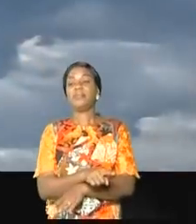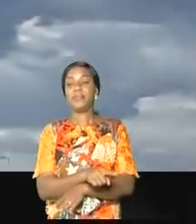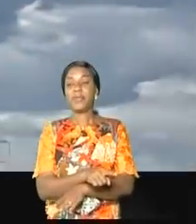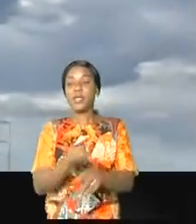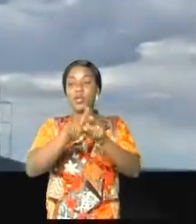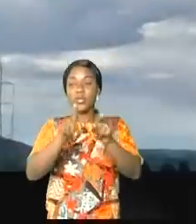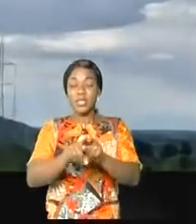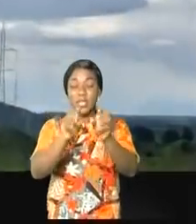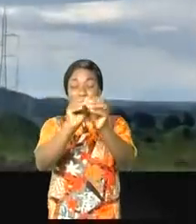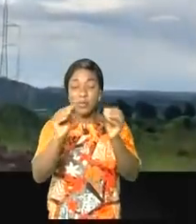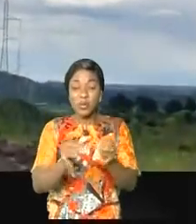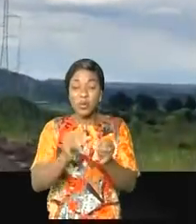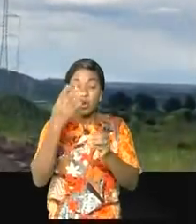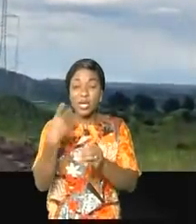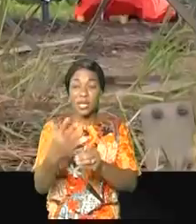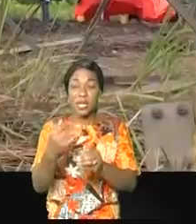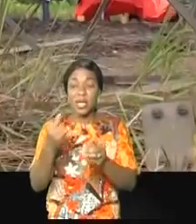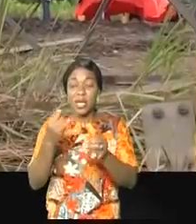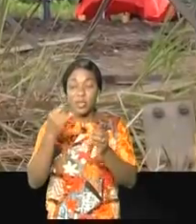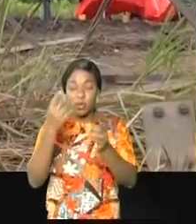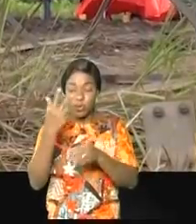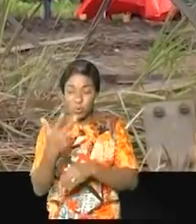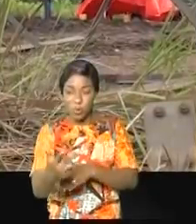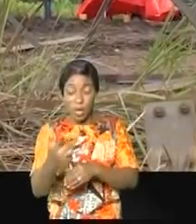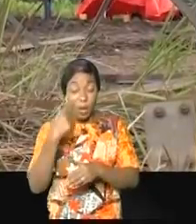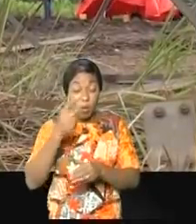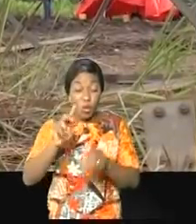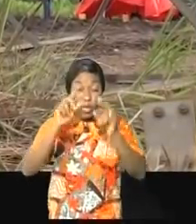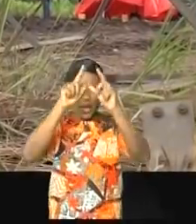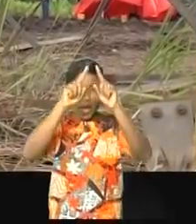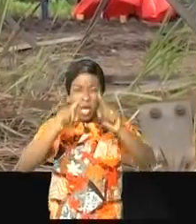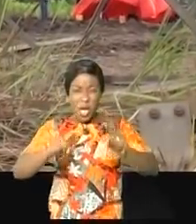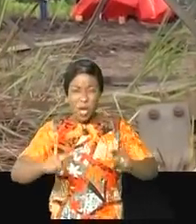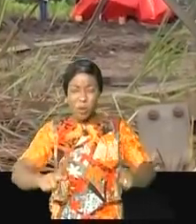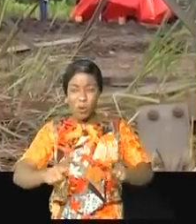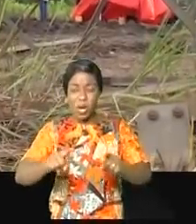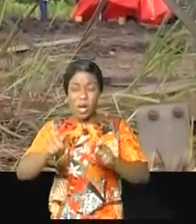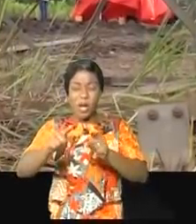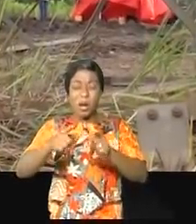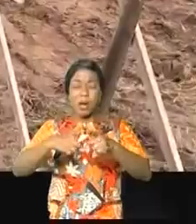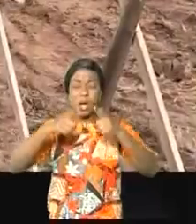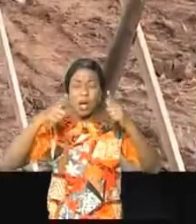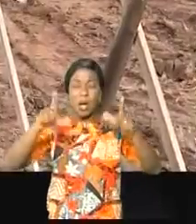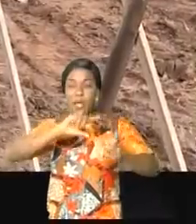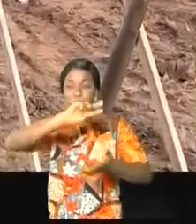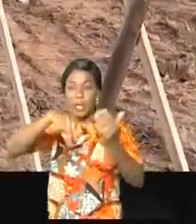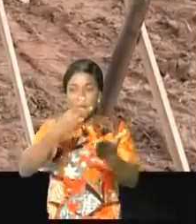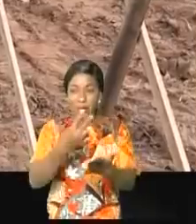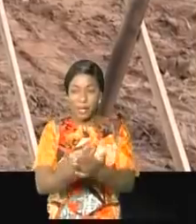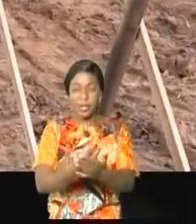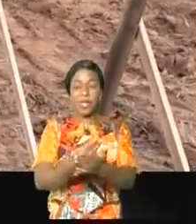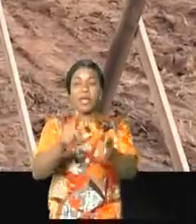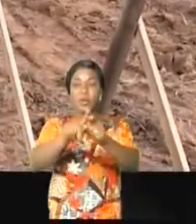numéro 43 Fungurumé Panda, a vu ses pylônes écrouler, plongeant ainsi une grande partie de la population délicatier